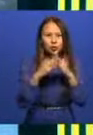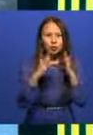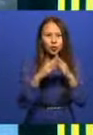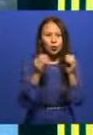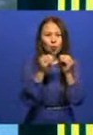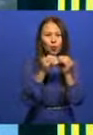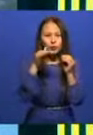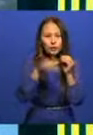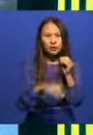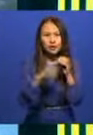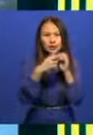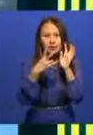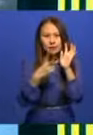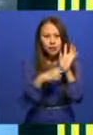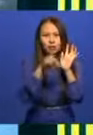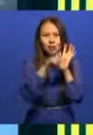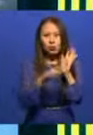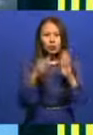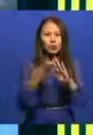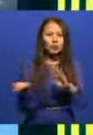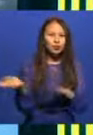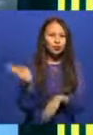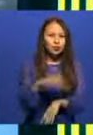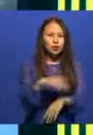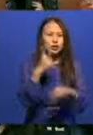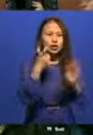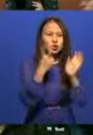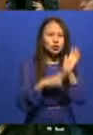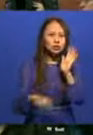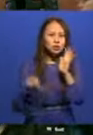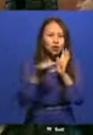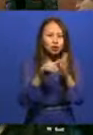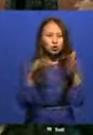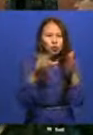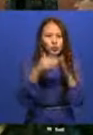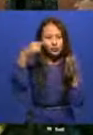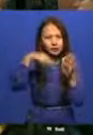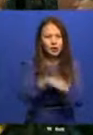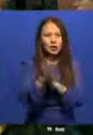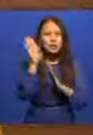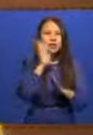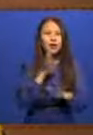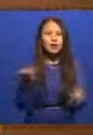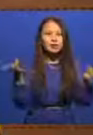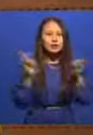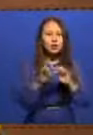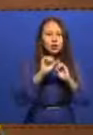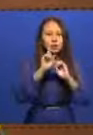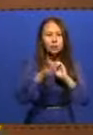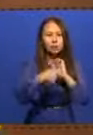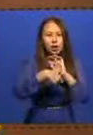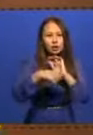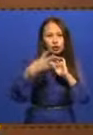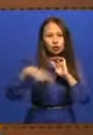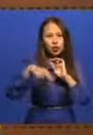17 адам өз мекендеріне ғоралды. Алайда 276 үй әлі су асында қалып отыр, тесінше 1623 адам көмек